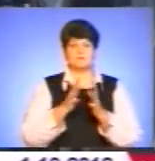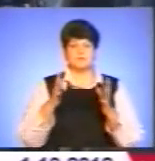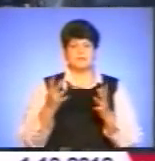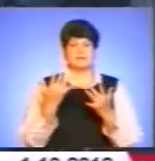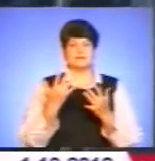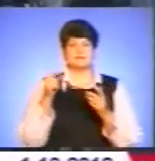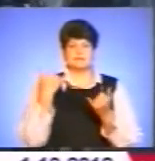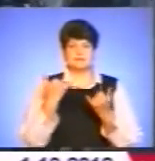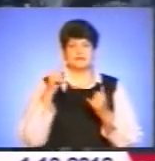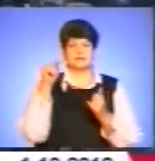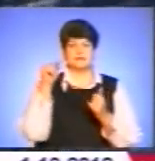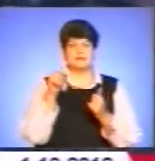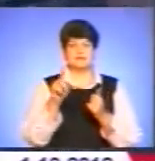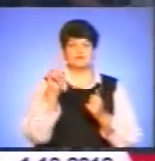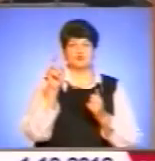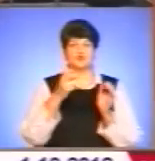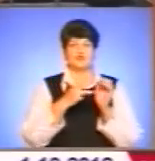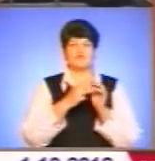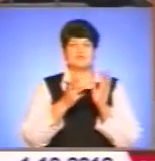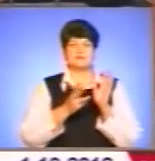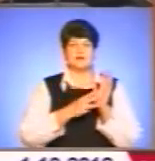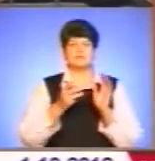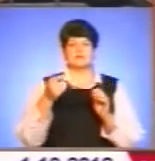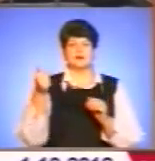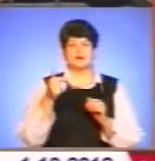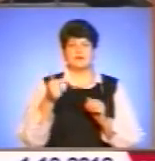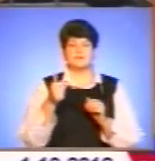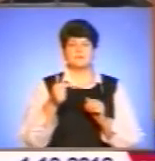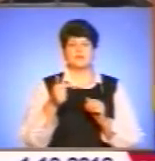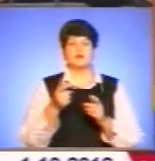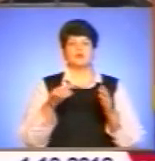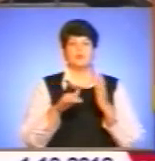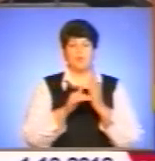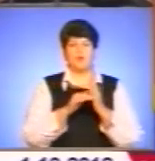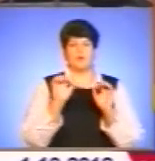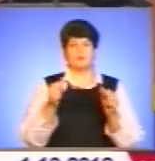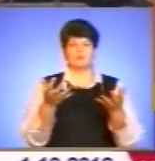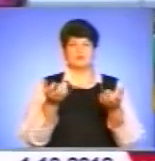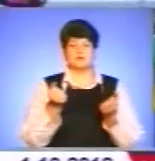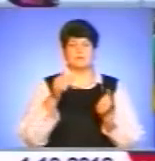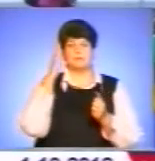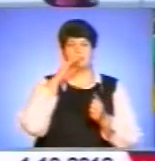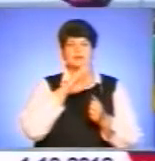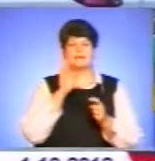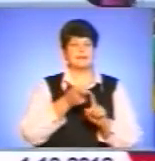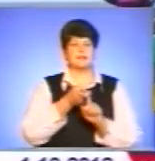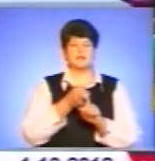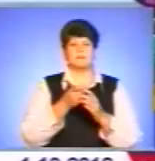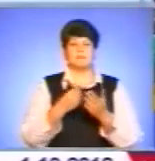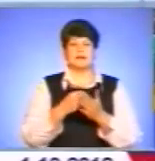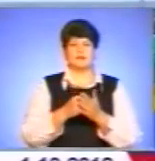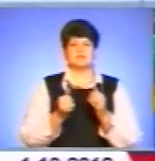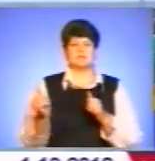і він становить 1118 гривень. Допомогу при народженні дитини мають право отримувати батьки незалежно від матеріального забезпечення.